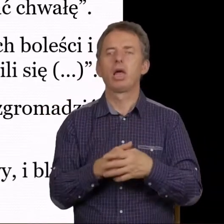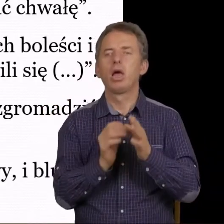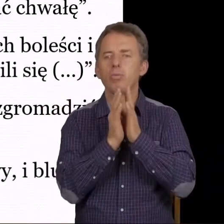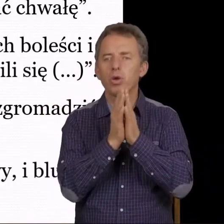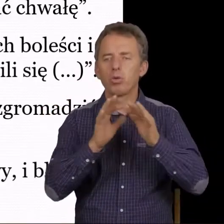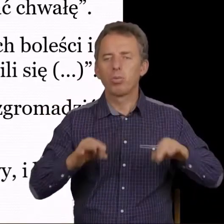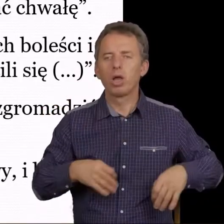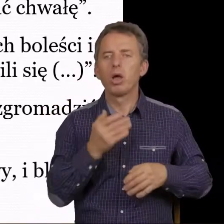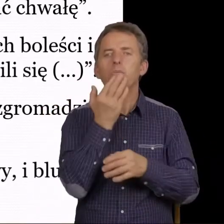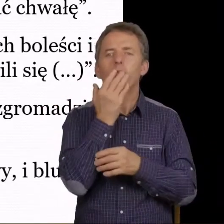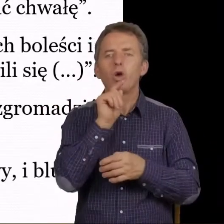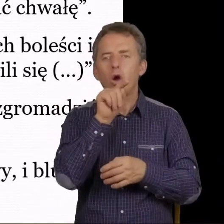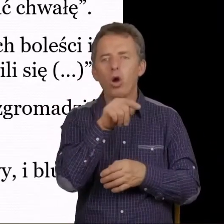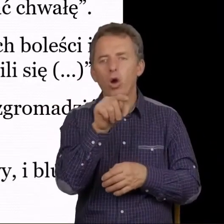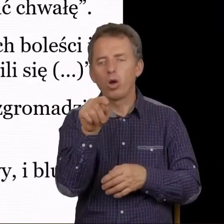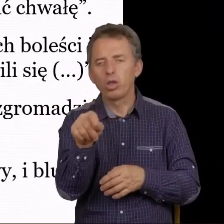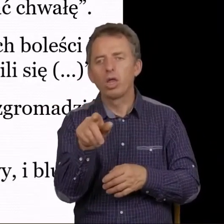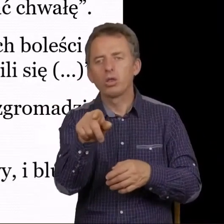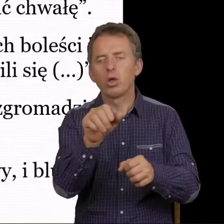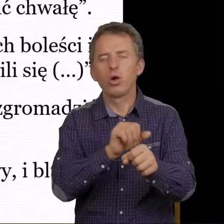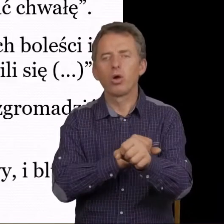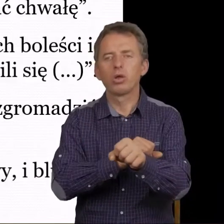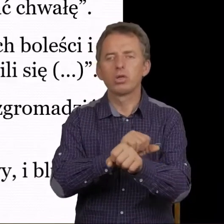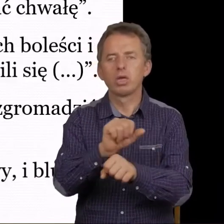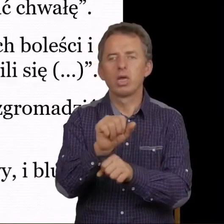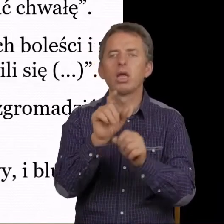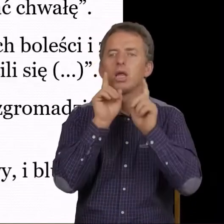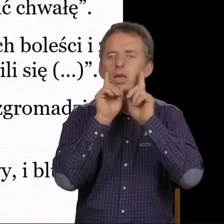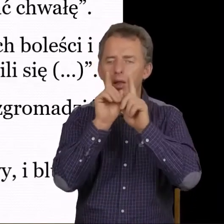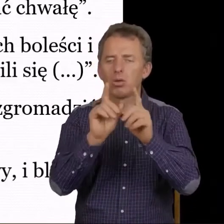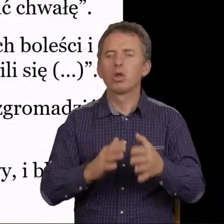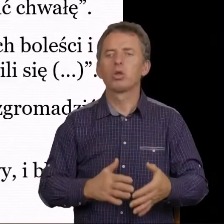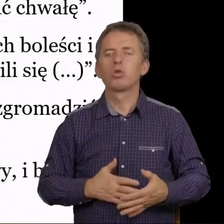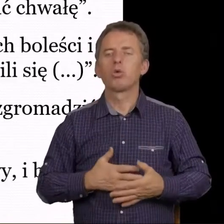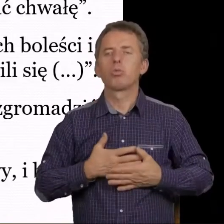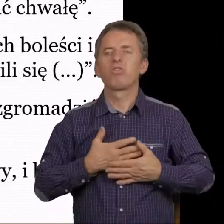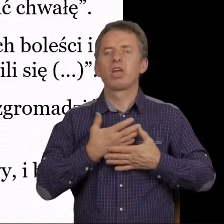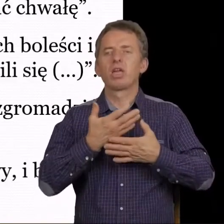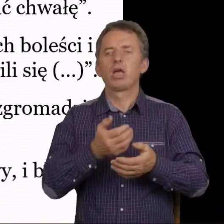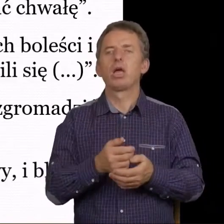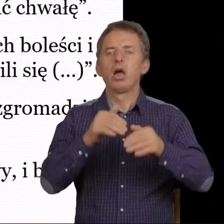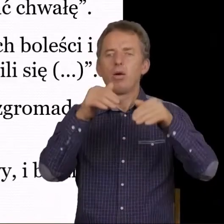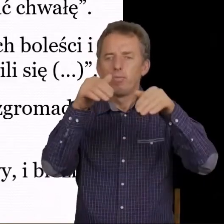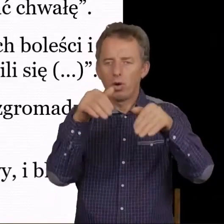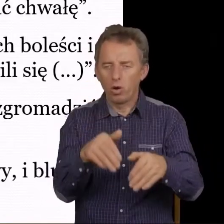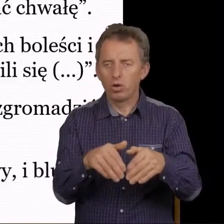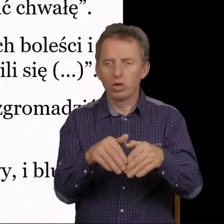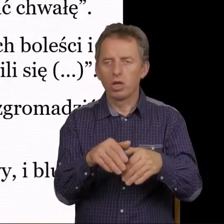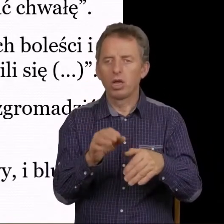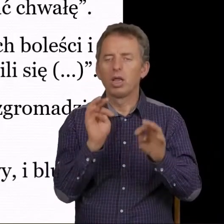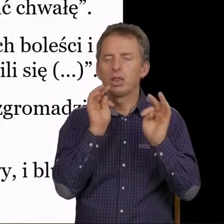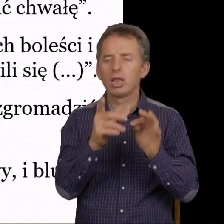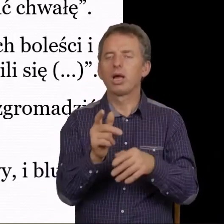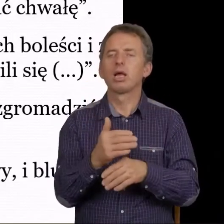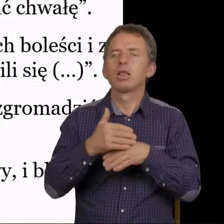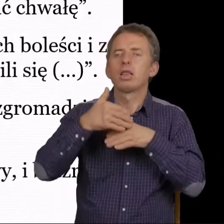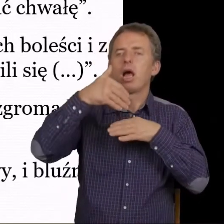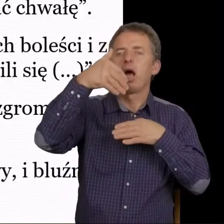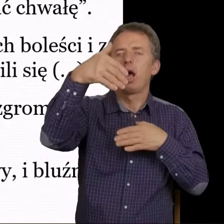Państwa, mówimy o tym, ponieważ to jest naprawdę zdumiewające, że można być aż tak dalece